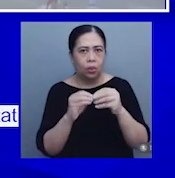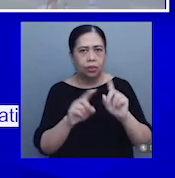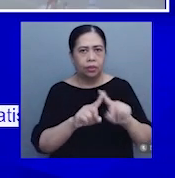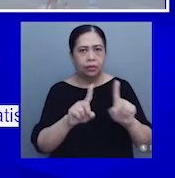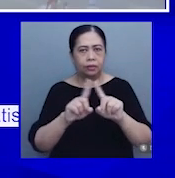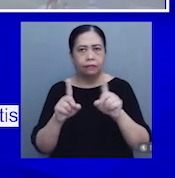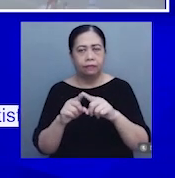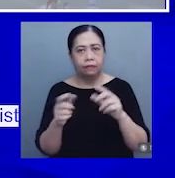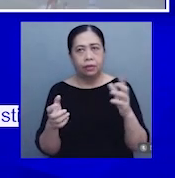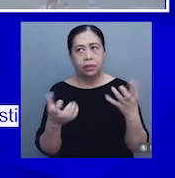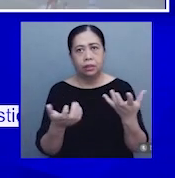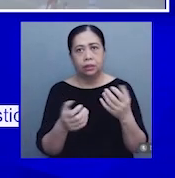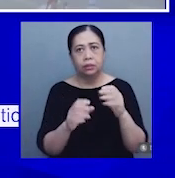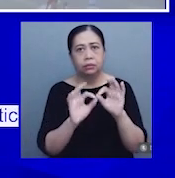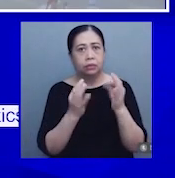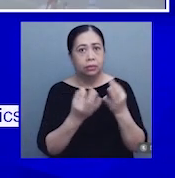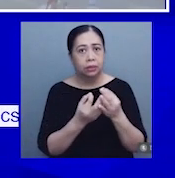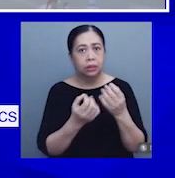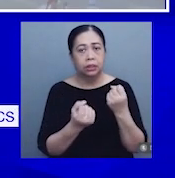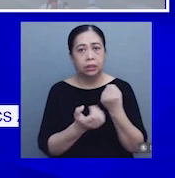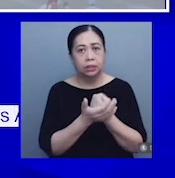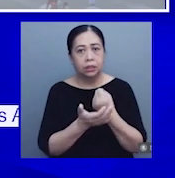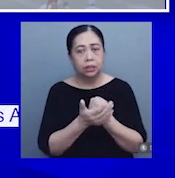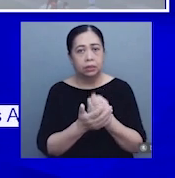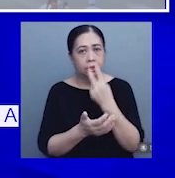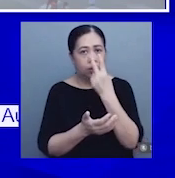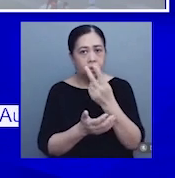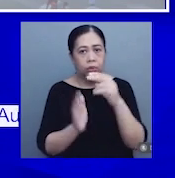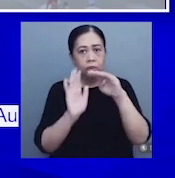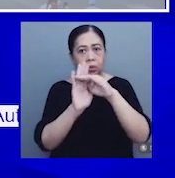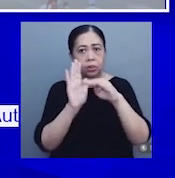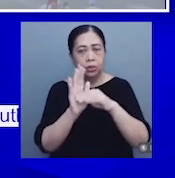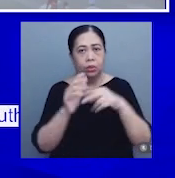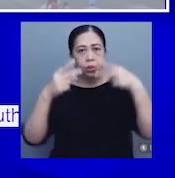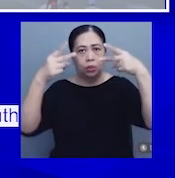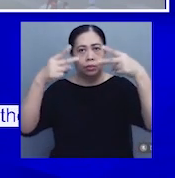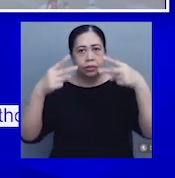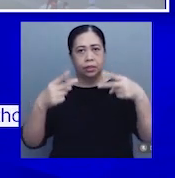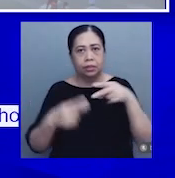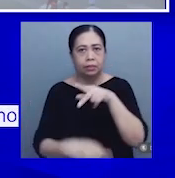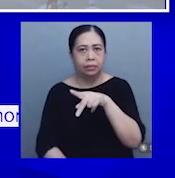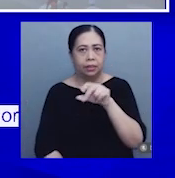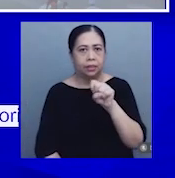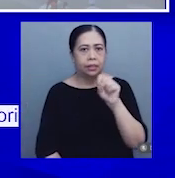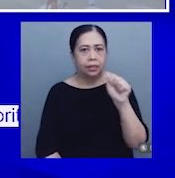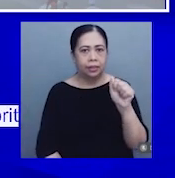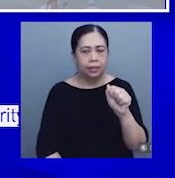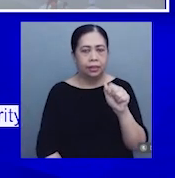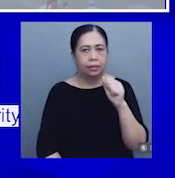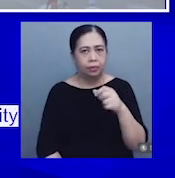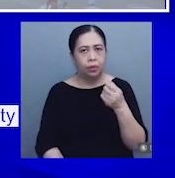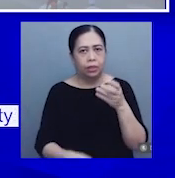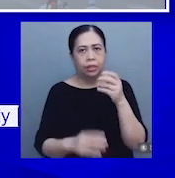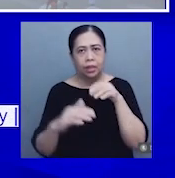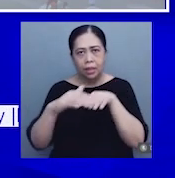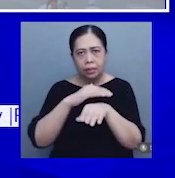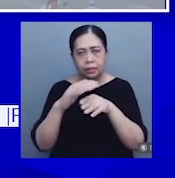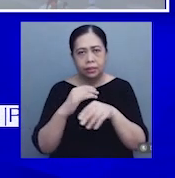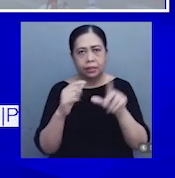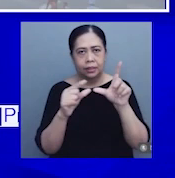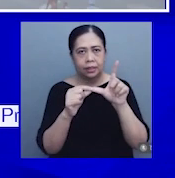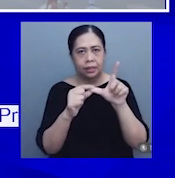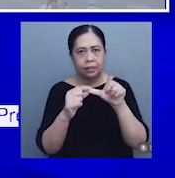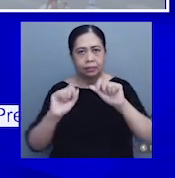bottom 30% income households ay inyong makikita sa website ng Philippine Statistics Authority. Mara rito ma-access sa mga links na